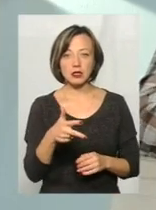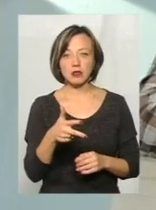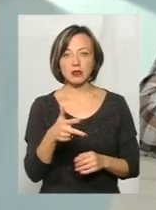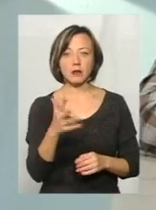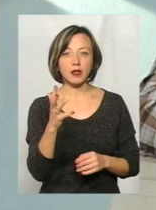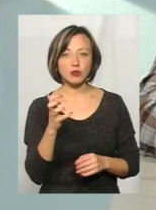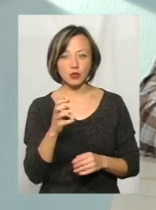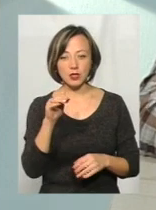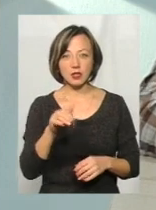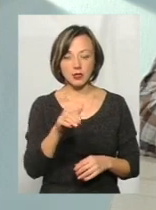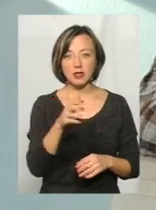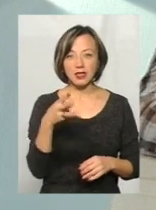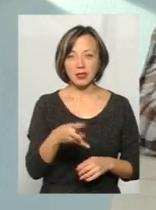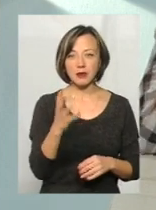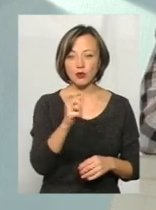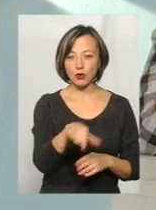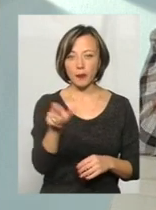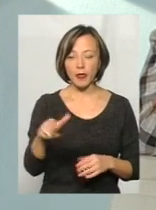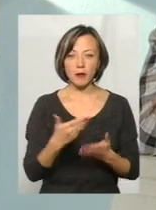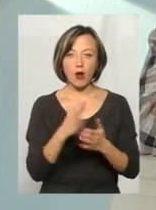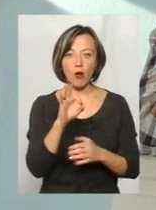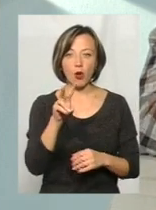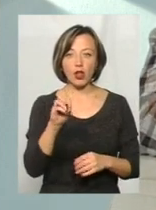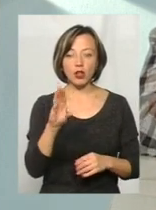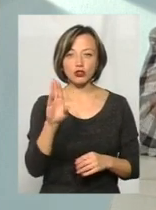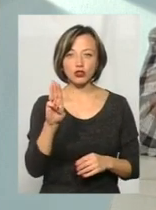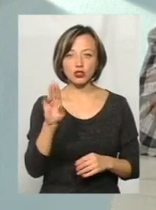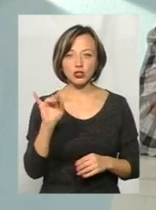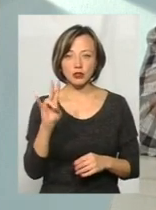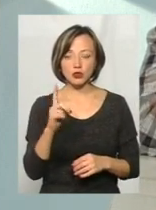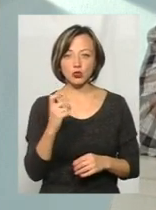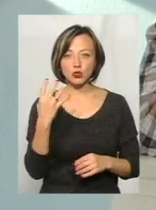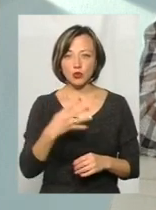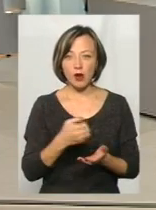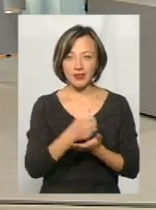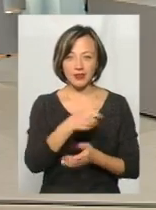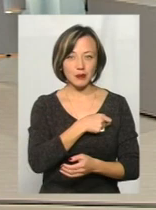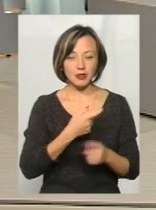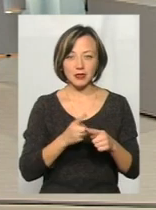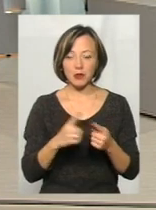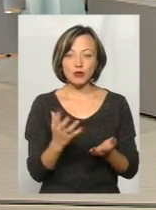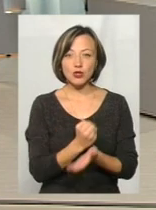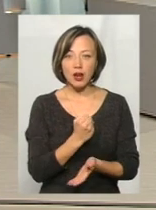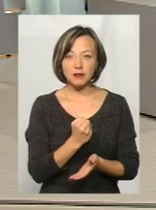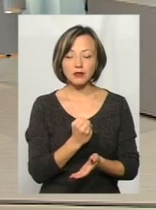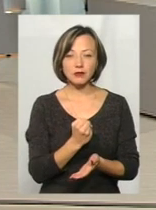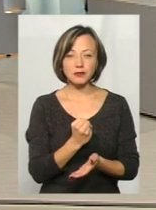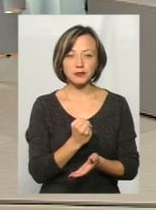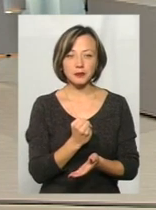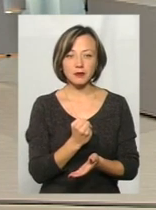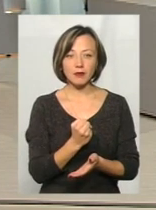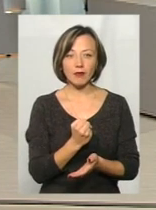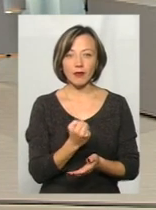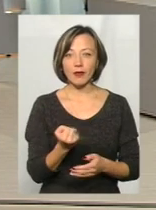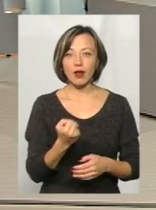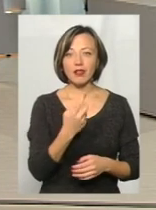Власне, і коли ми бачимо на Олешинську громаду 140 кандидатів в депутати, це виходить, що в перерахунку на 25